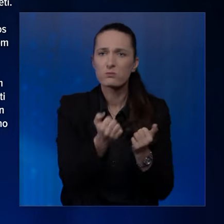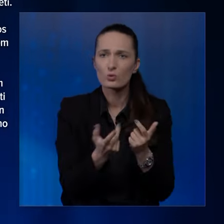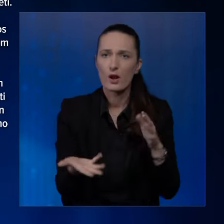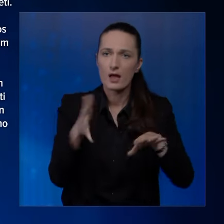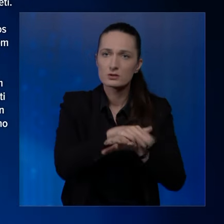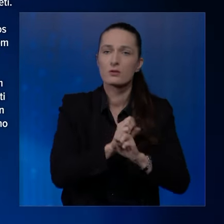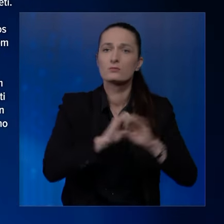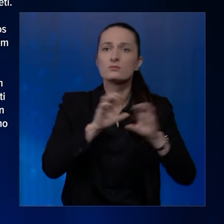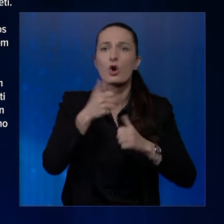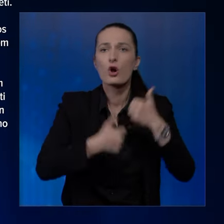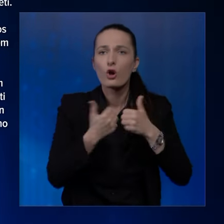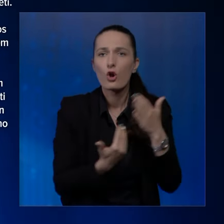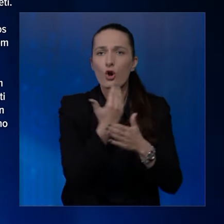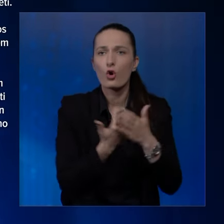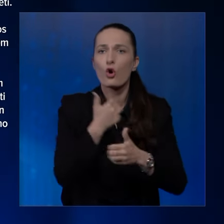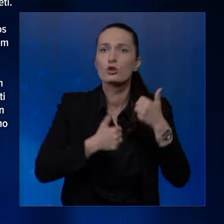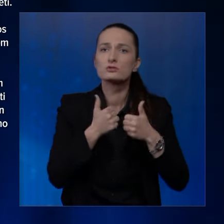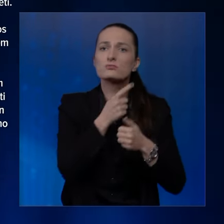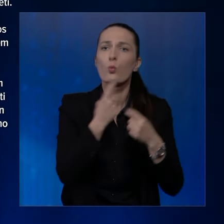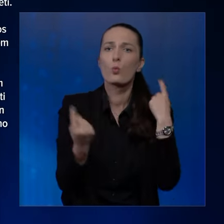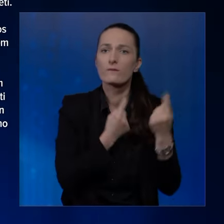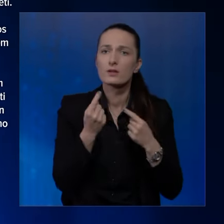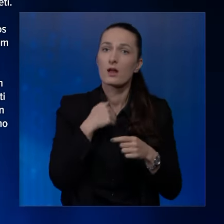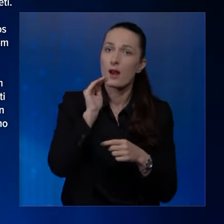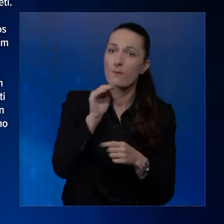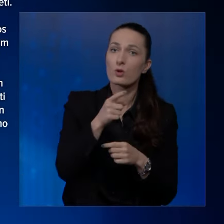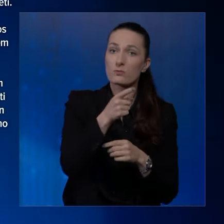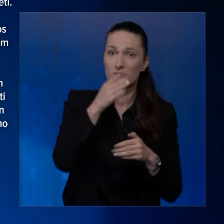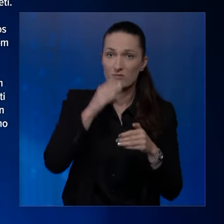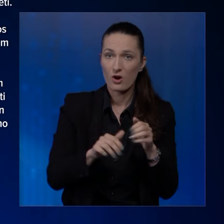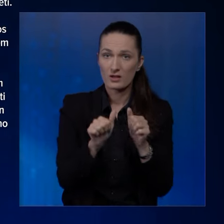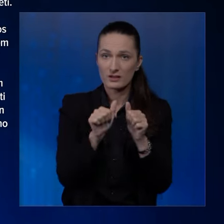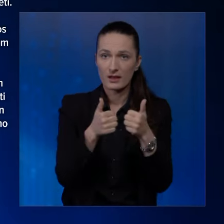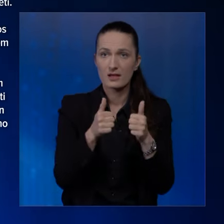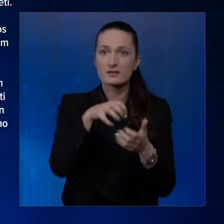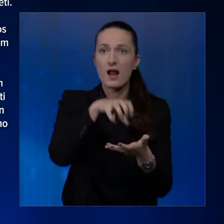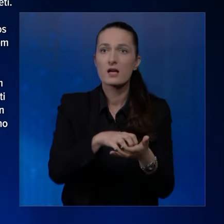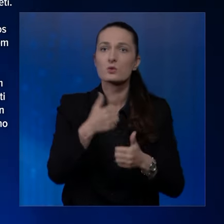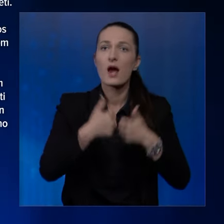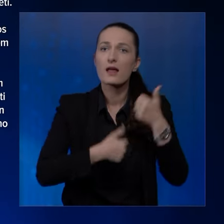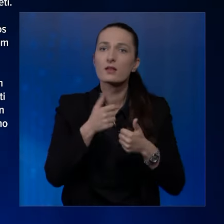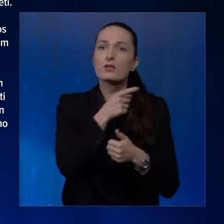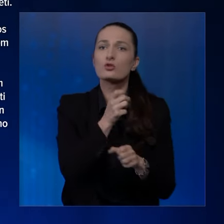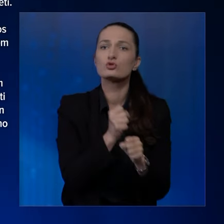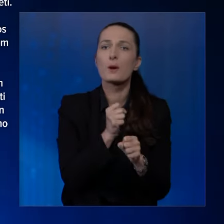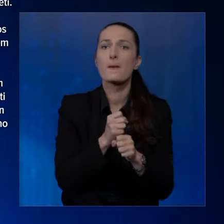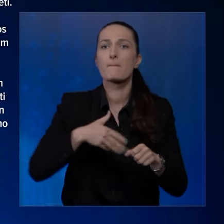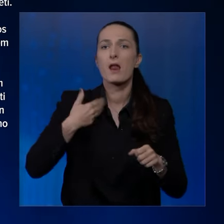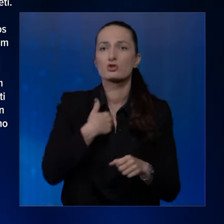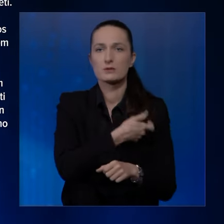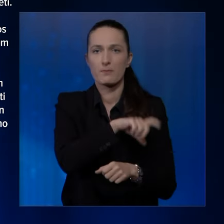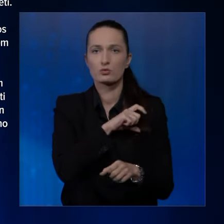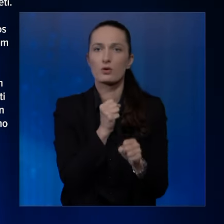da će uskoro biti usvojen i novi pravilnik o unutarnjoj organizaciji granične policije BiH, kojim je utvrđen ukupan broj